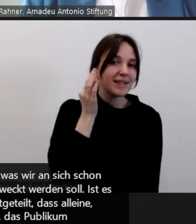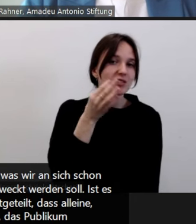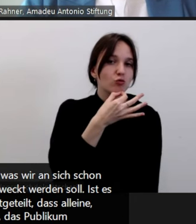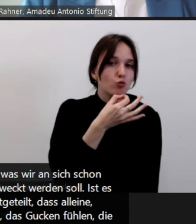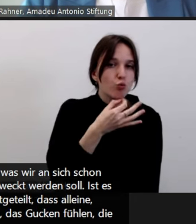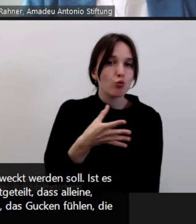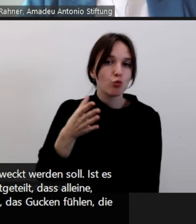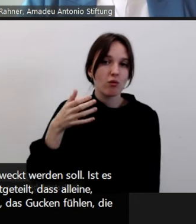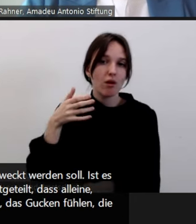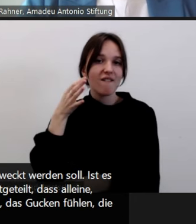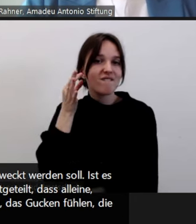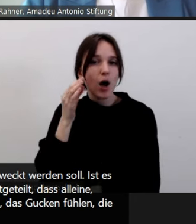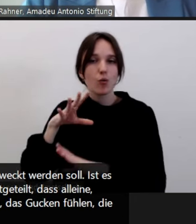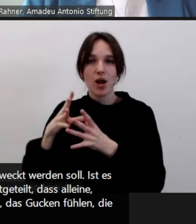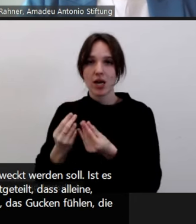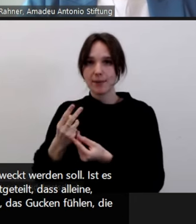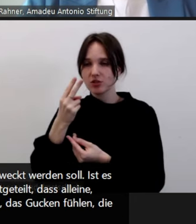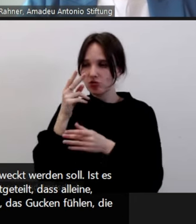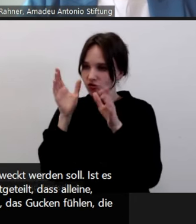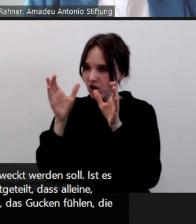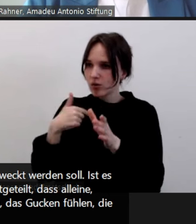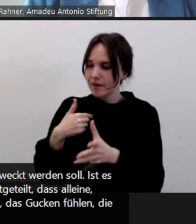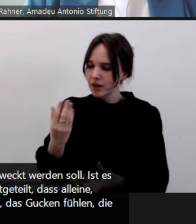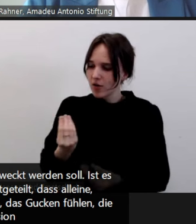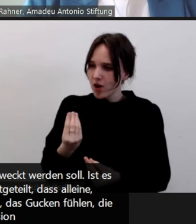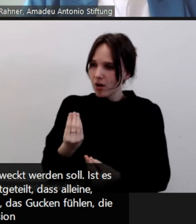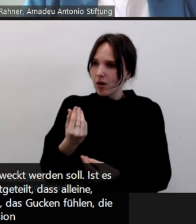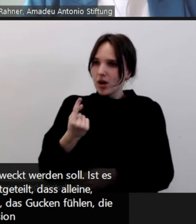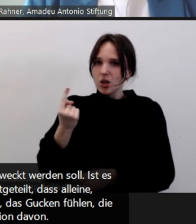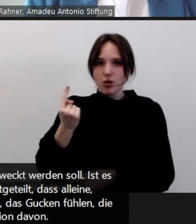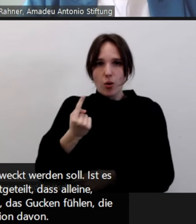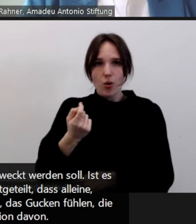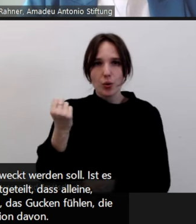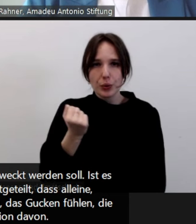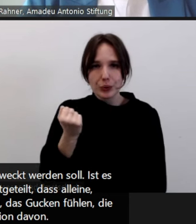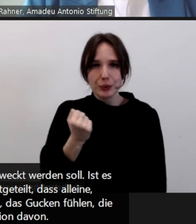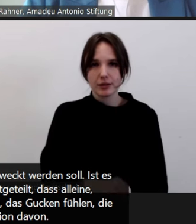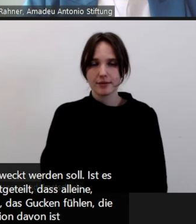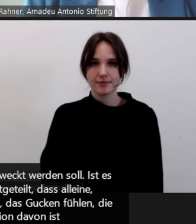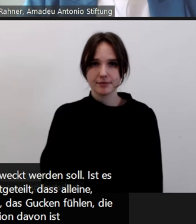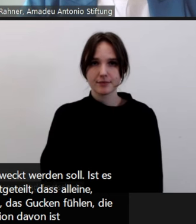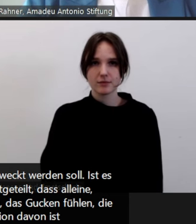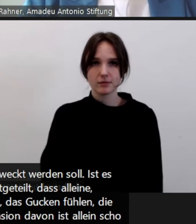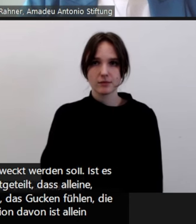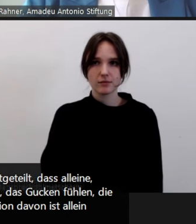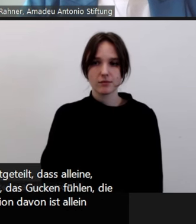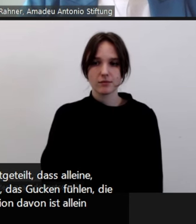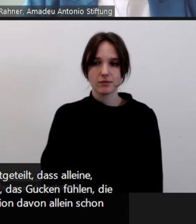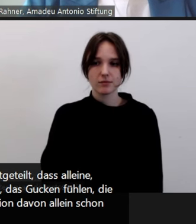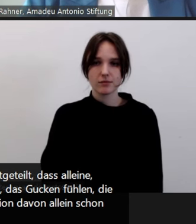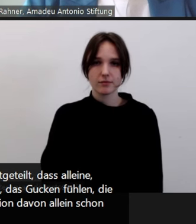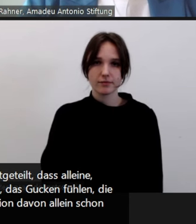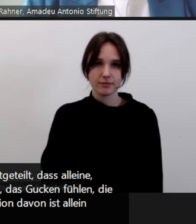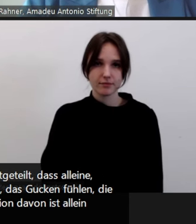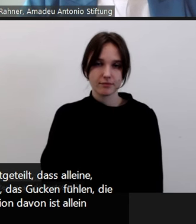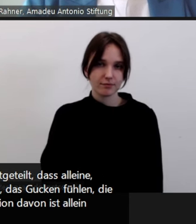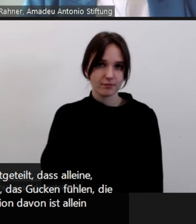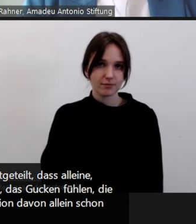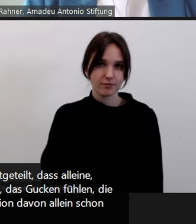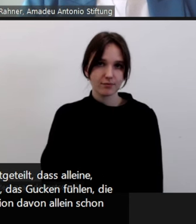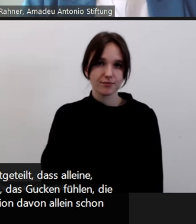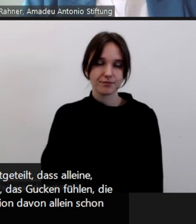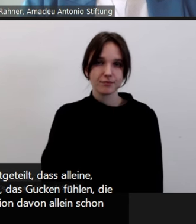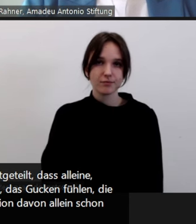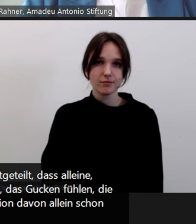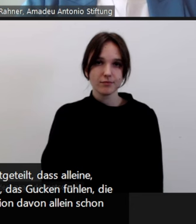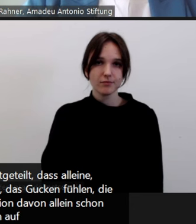fühlen die sich bedroht von dem Gucken. Also die Dimension davon ist allein schon von dem Effekt, aber auch von dem, was es